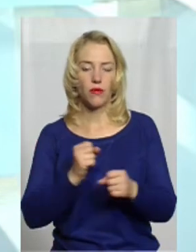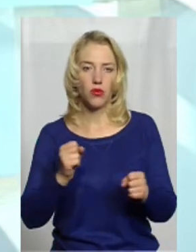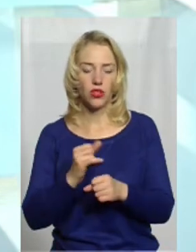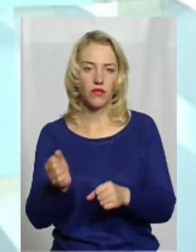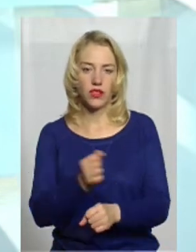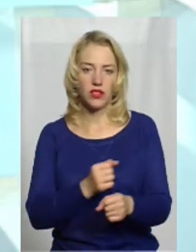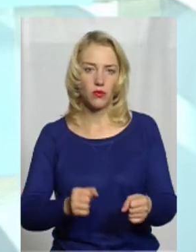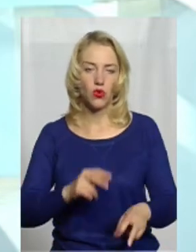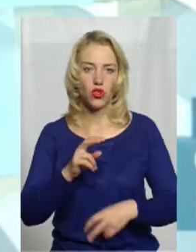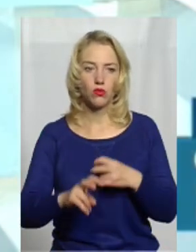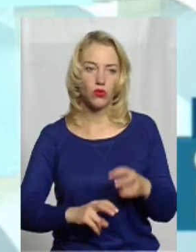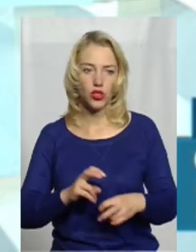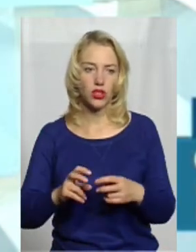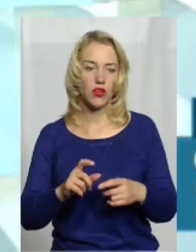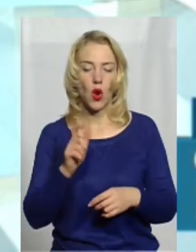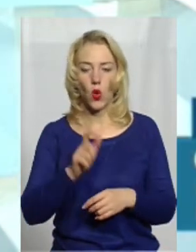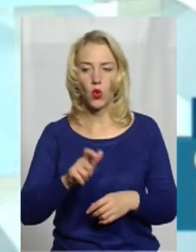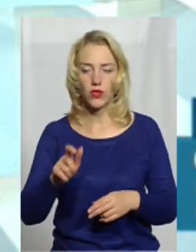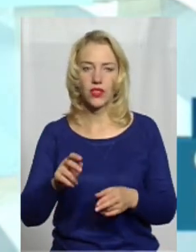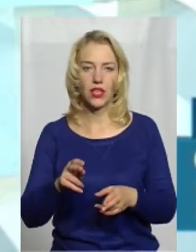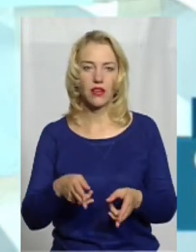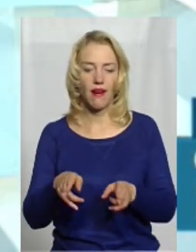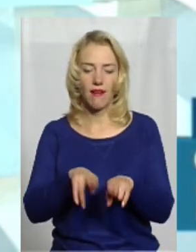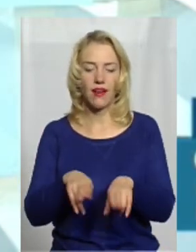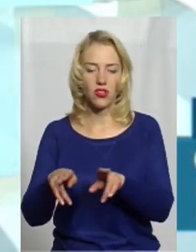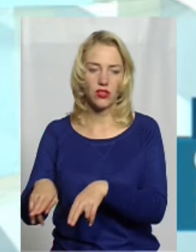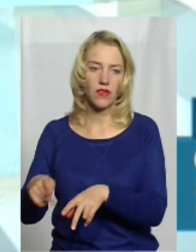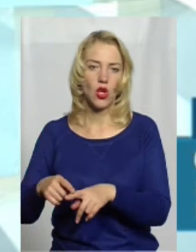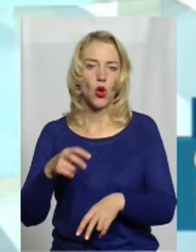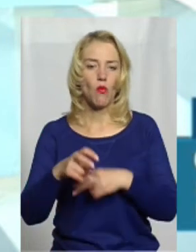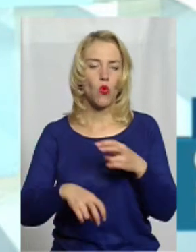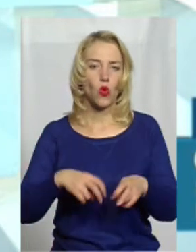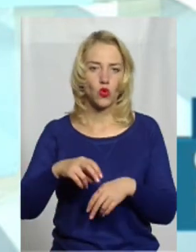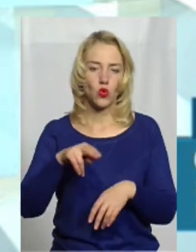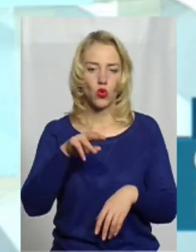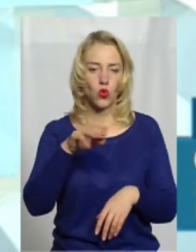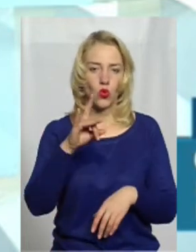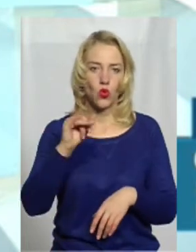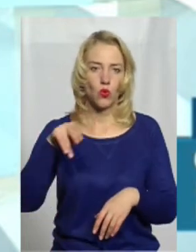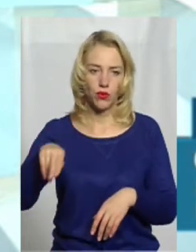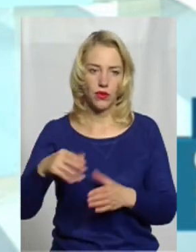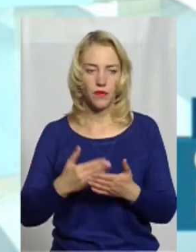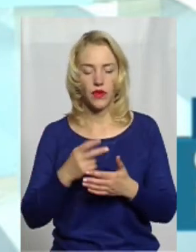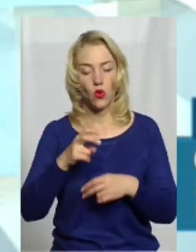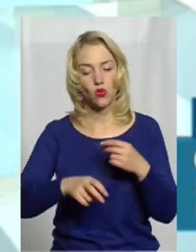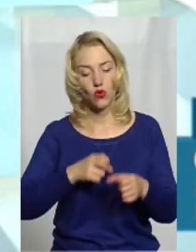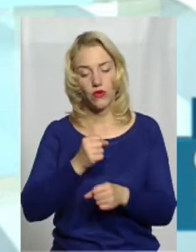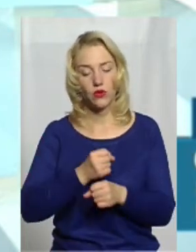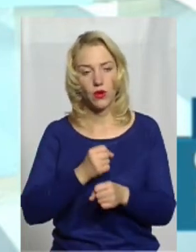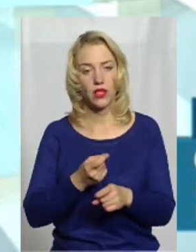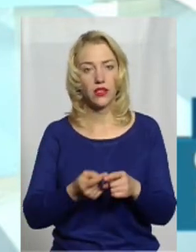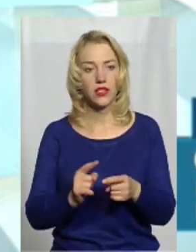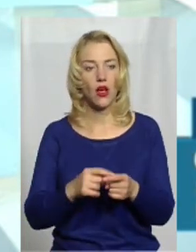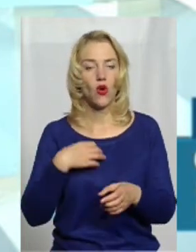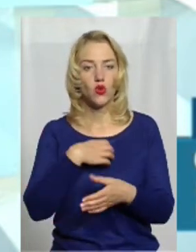пошуку людських рештків. Це собаки пошук трупів та розшукові. Розшукові собаки це основний